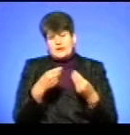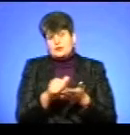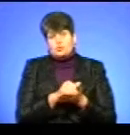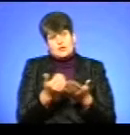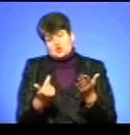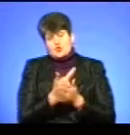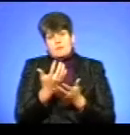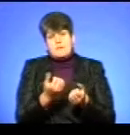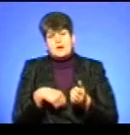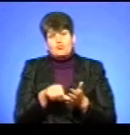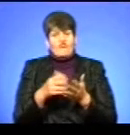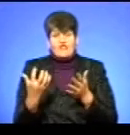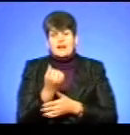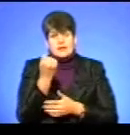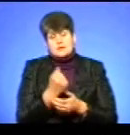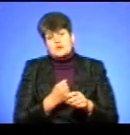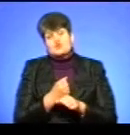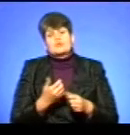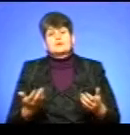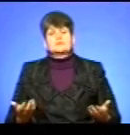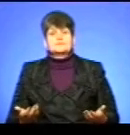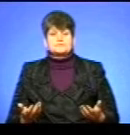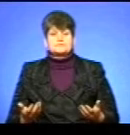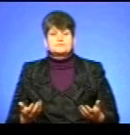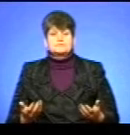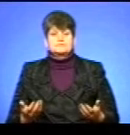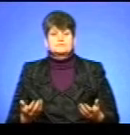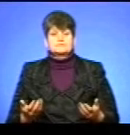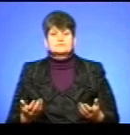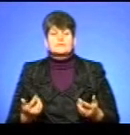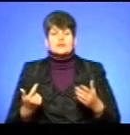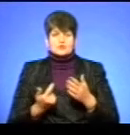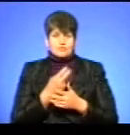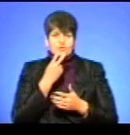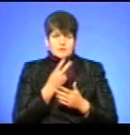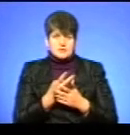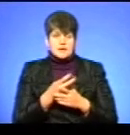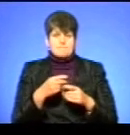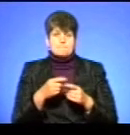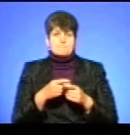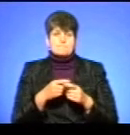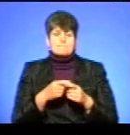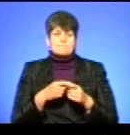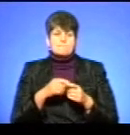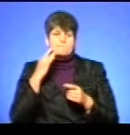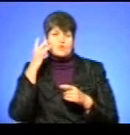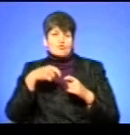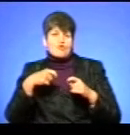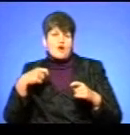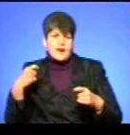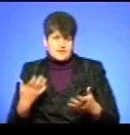знову приймаєте в ньому участь. Ви граєте, працюєте. У даному випадку, знову, бачите, бюрократія, яка